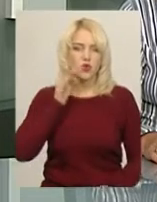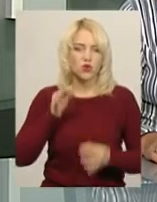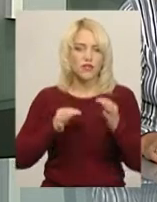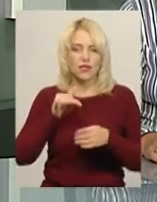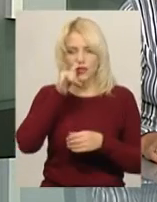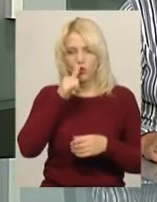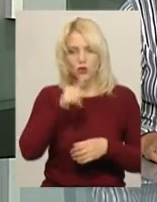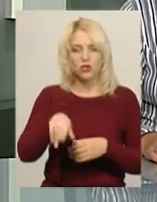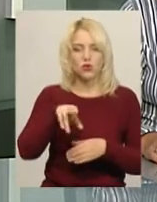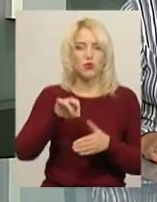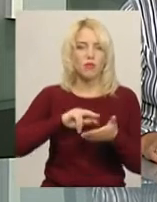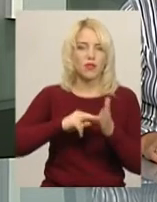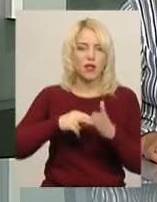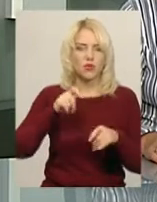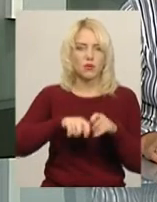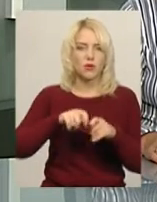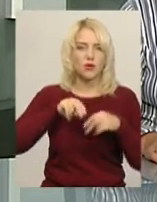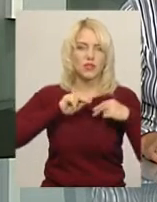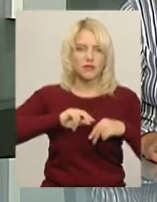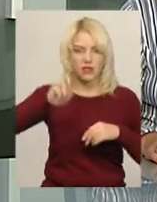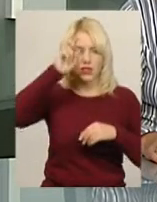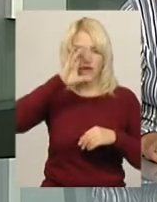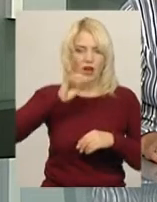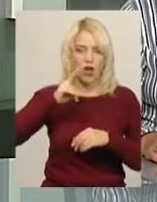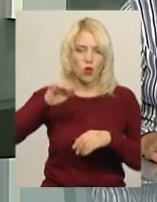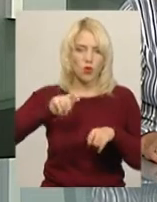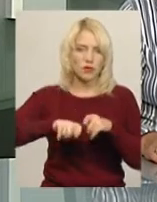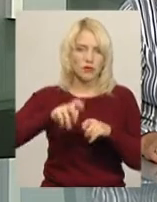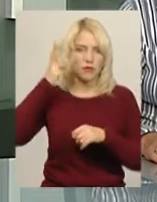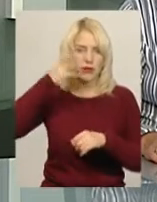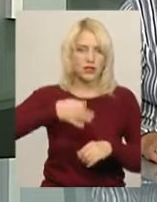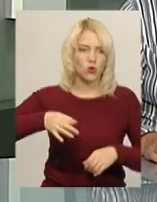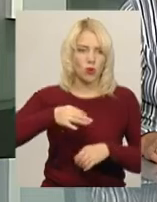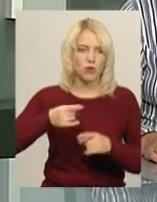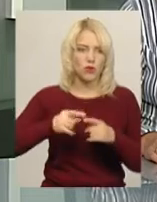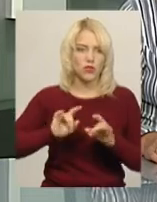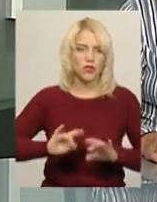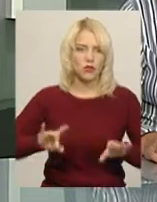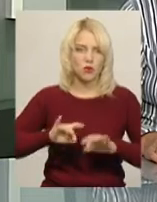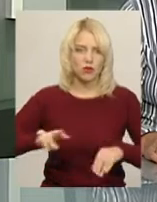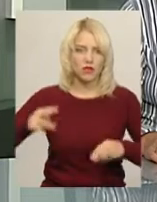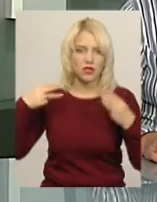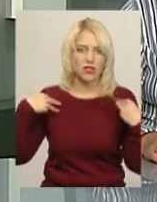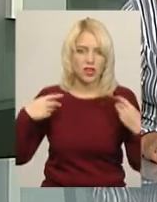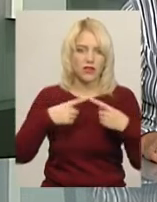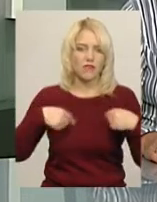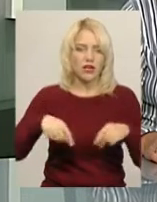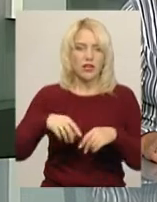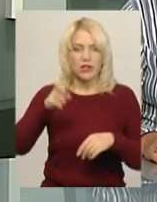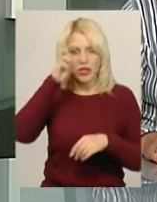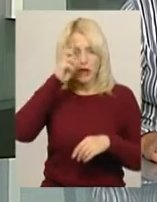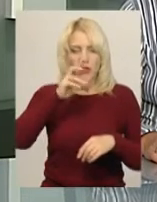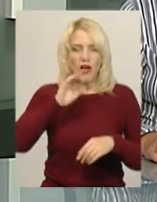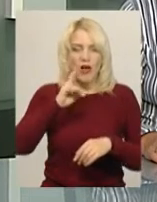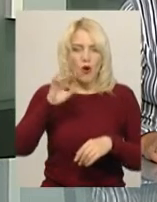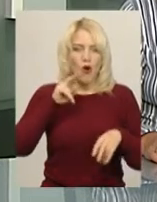допустило до планової перевірки працівників Державної екологічної інспекції Хмельницької області. Про це розповів начальник відділу державного екологічного